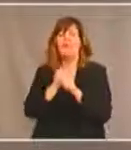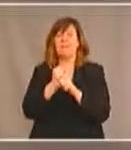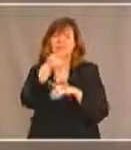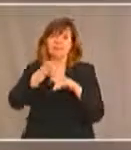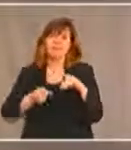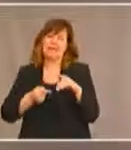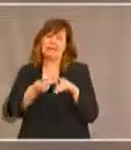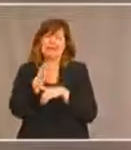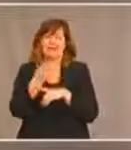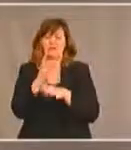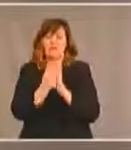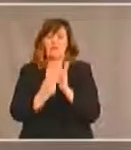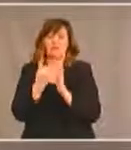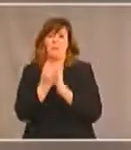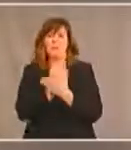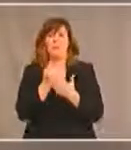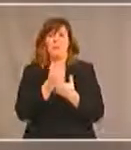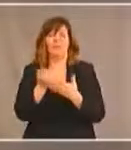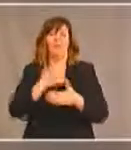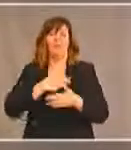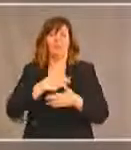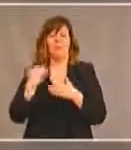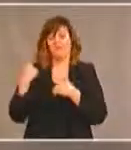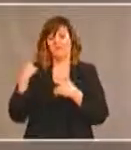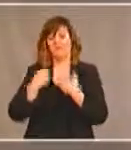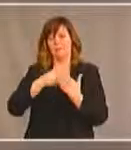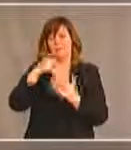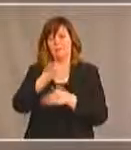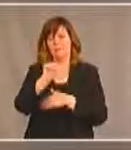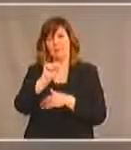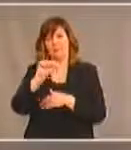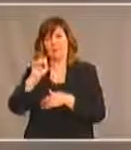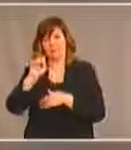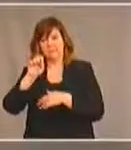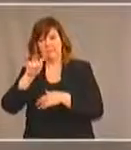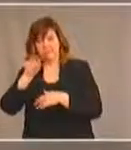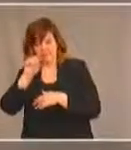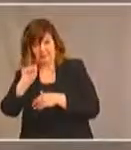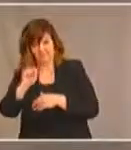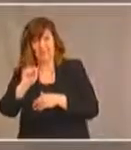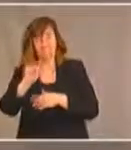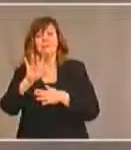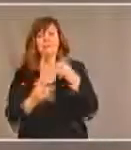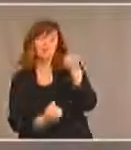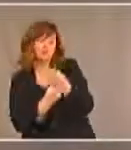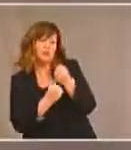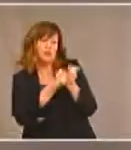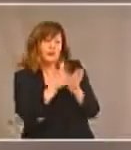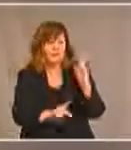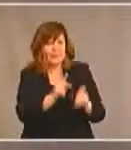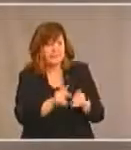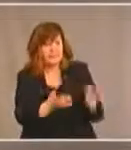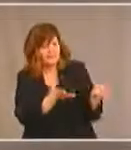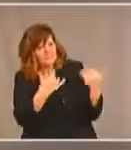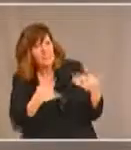En tant que responsable du programme ASSETS, l'objet de notre programme est de soutenir les gens et les aider à obtenir un emploi à temps plein.